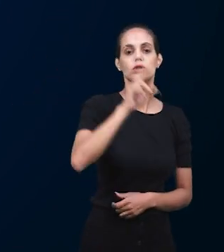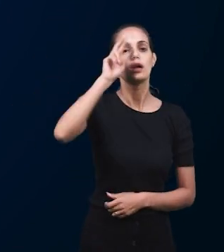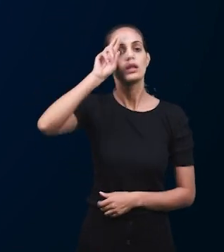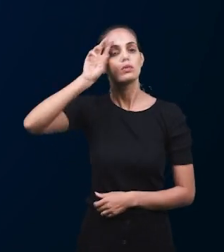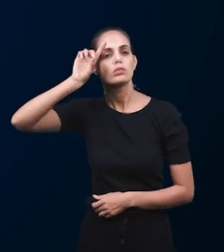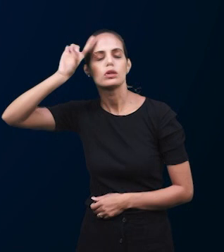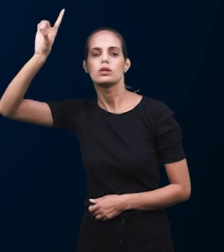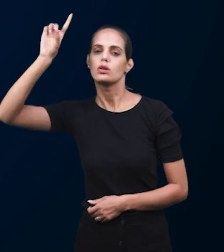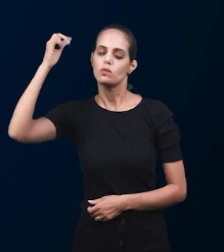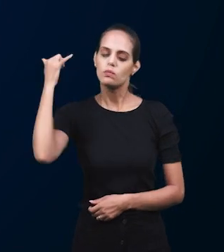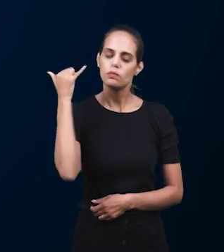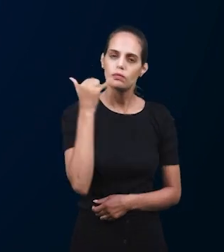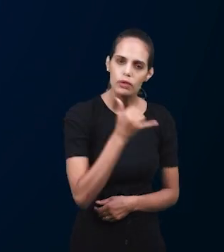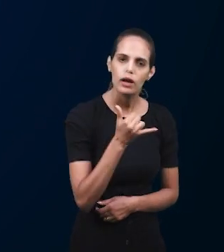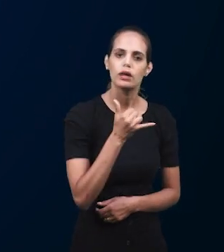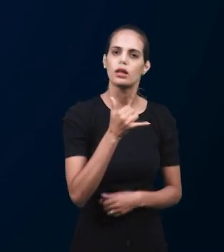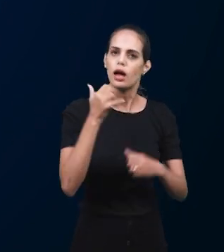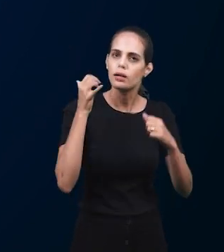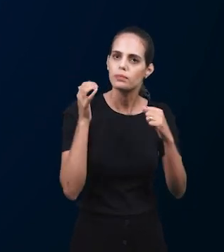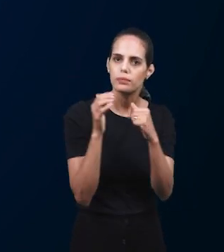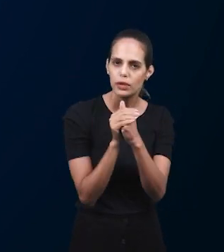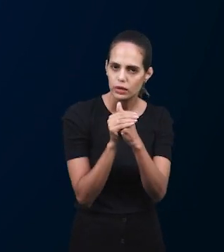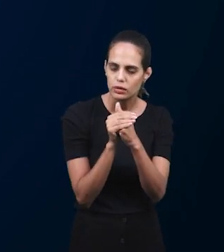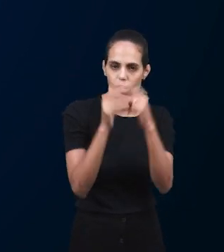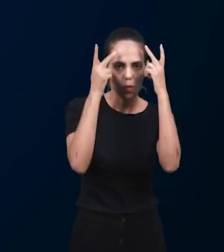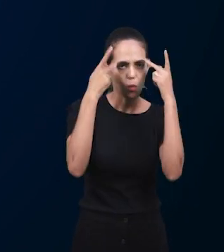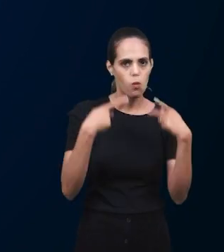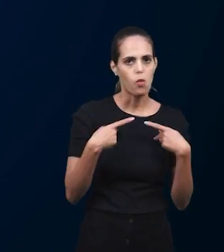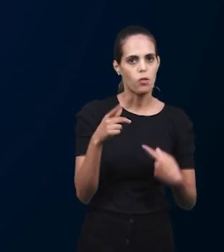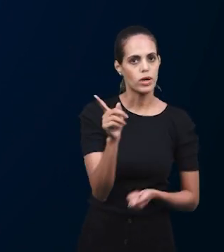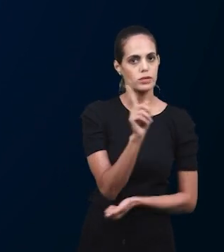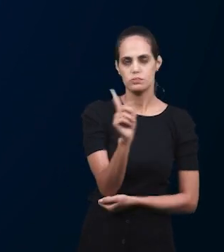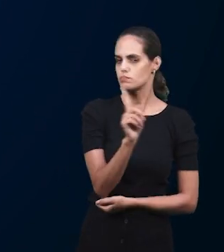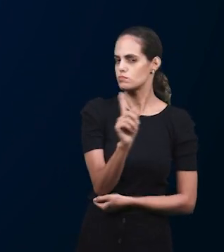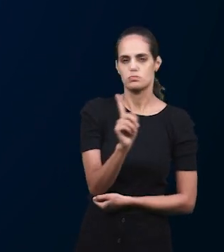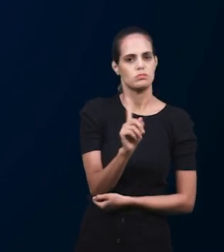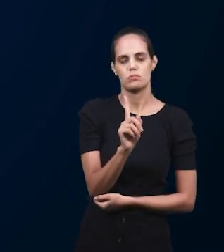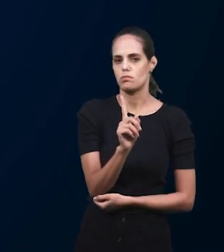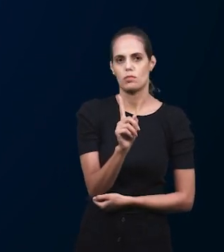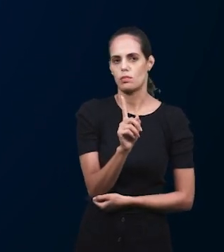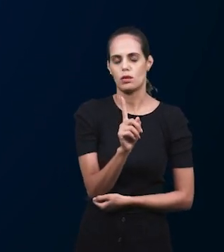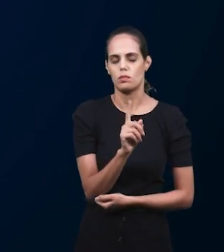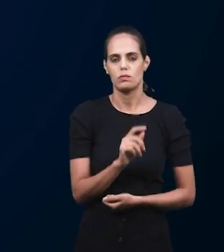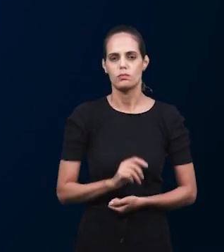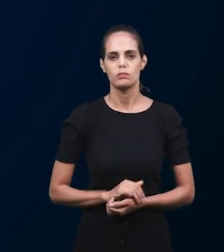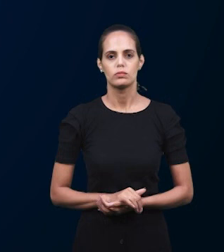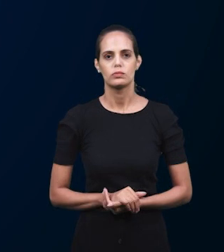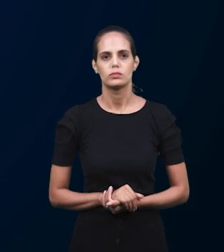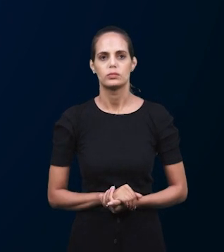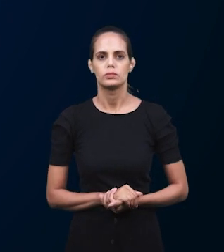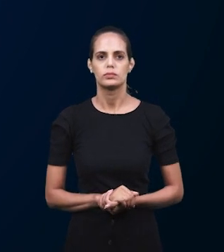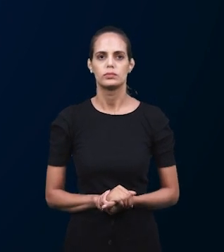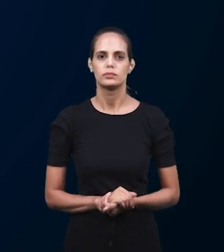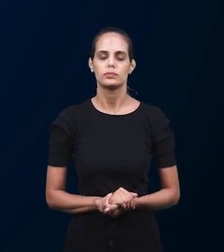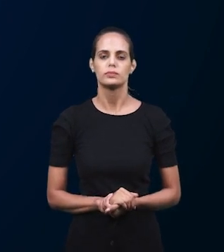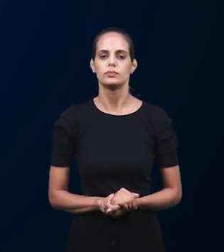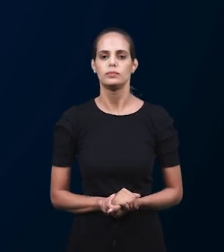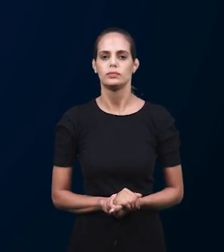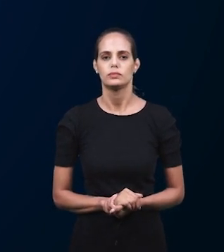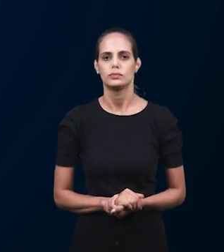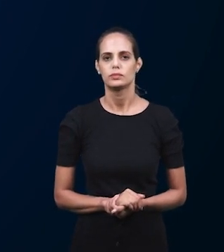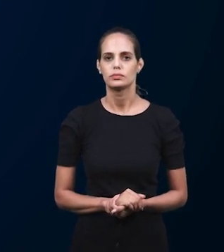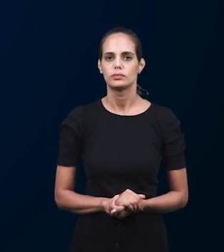человеческое не входило в церковь. Боже, потом мы же свои